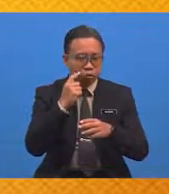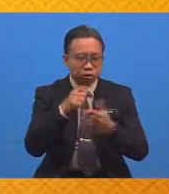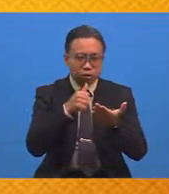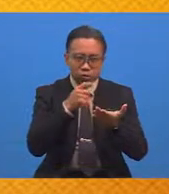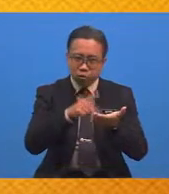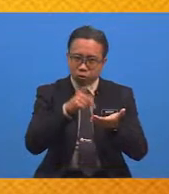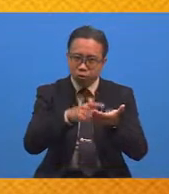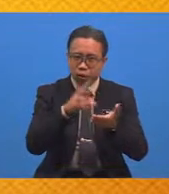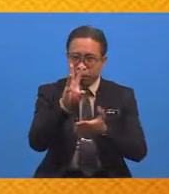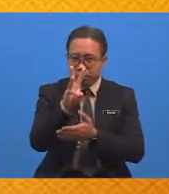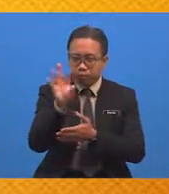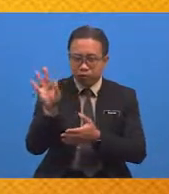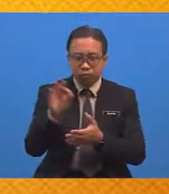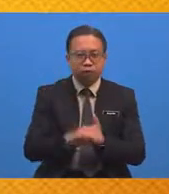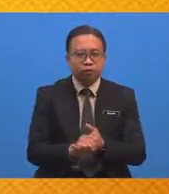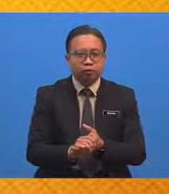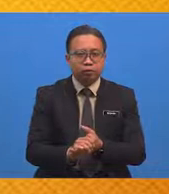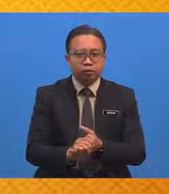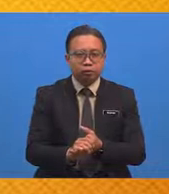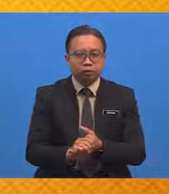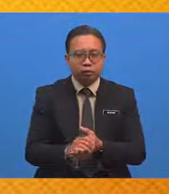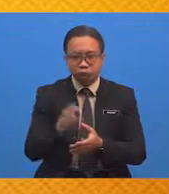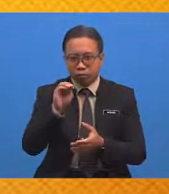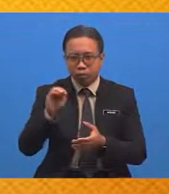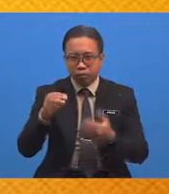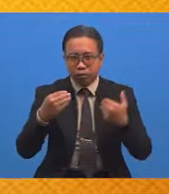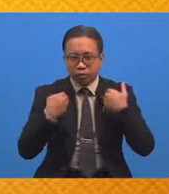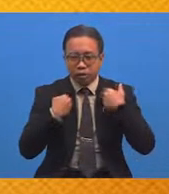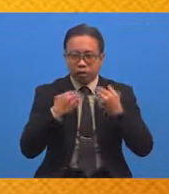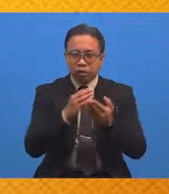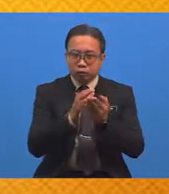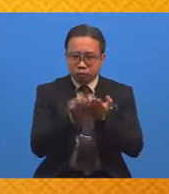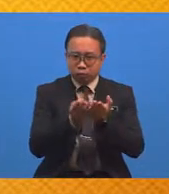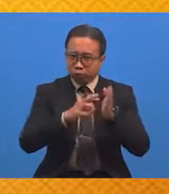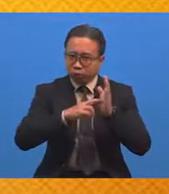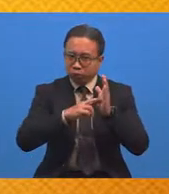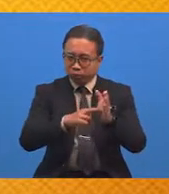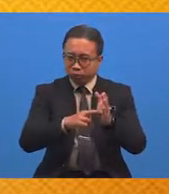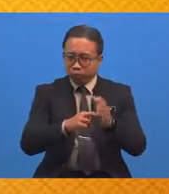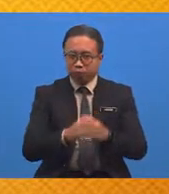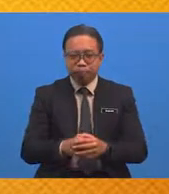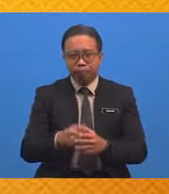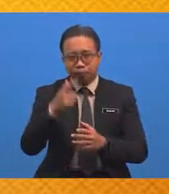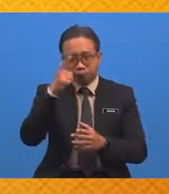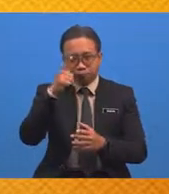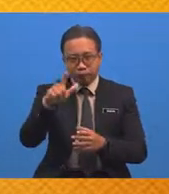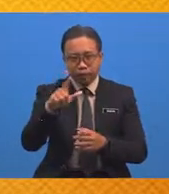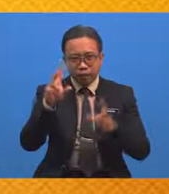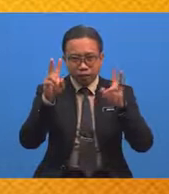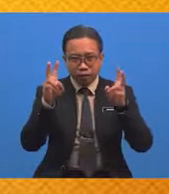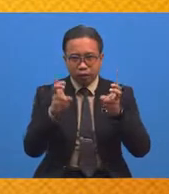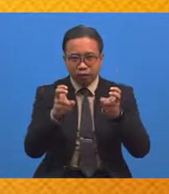Manakala bagi murid-murid yang mempunyai Buku rujukan pula Sila lihat tajuk